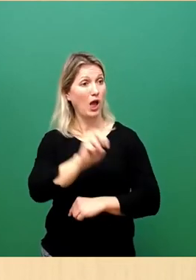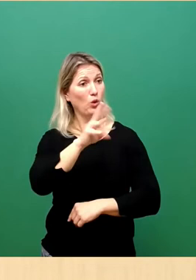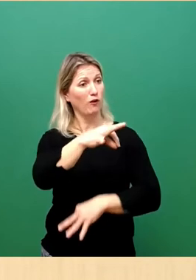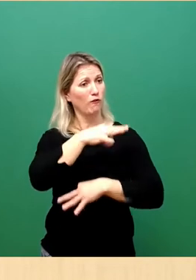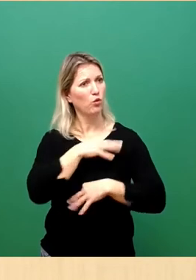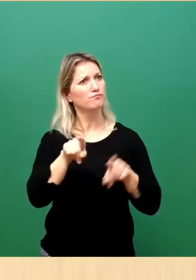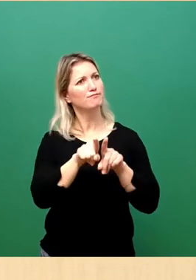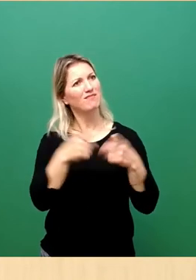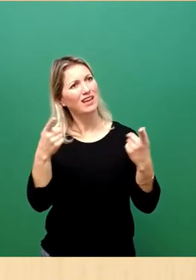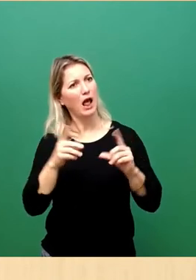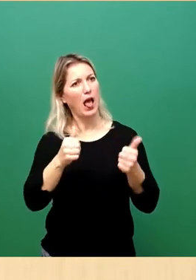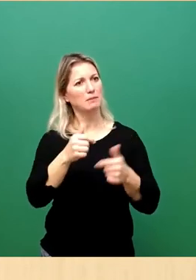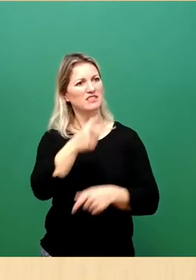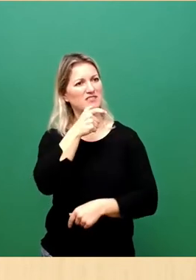ist,